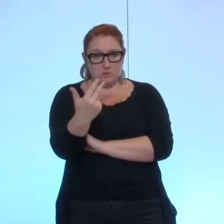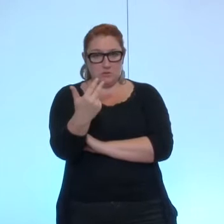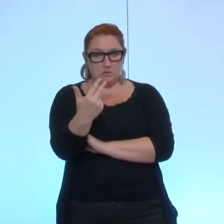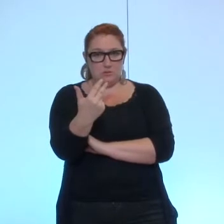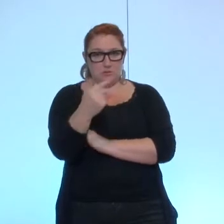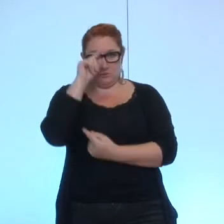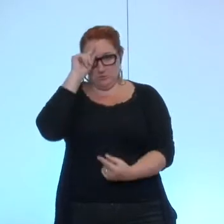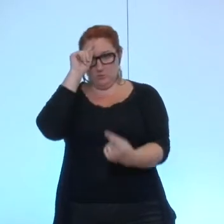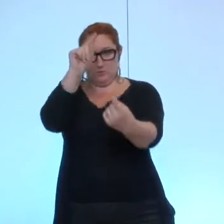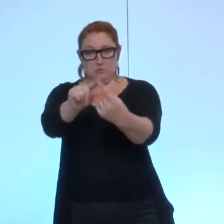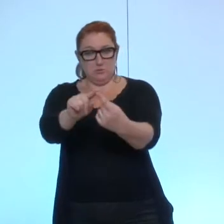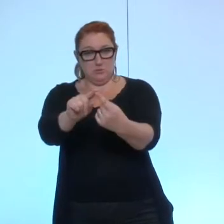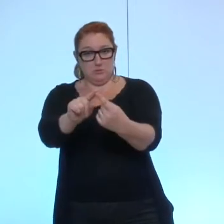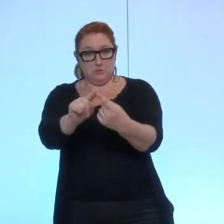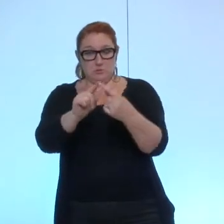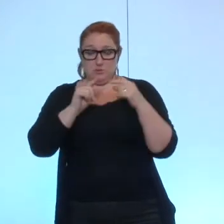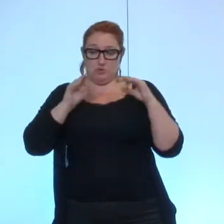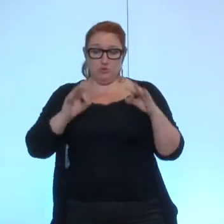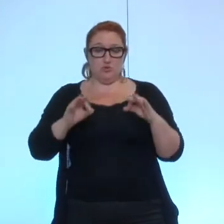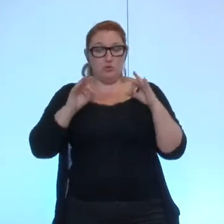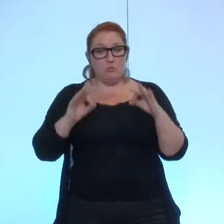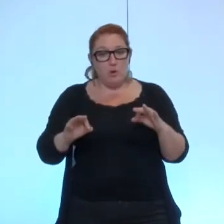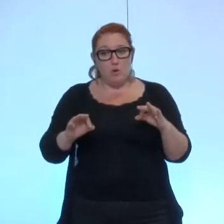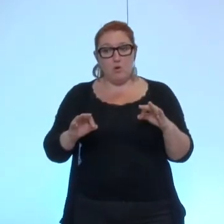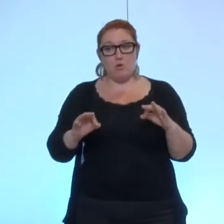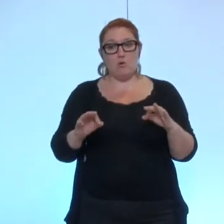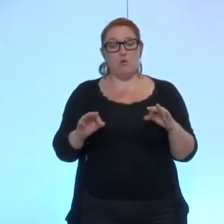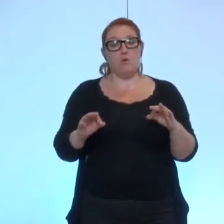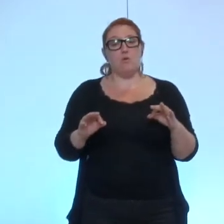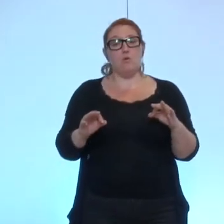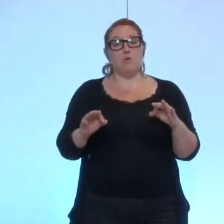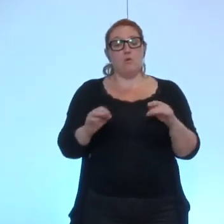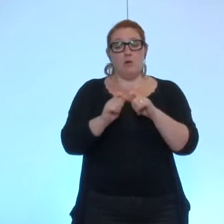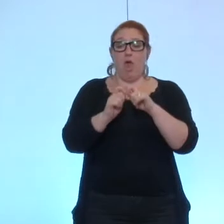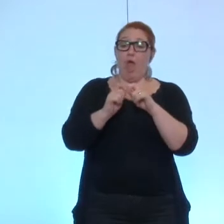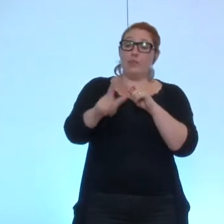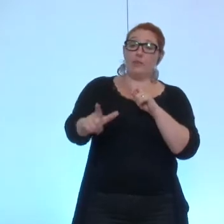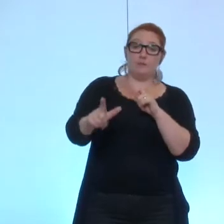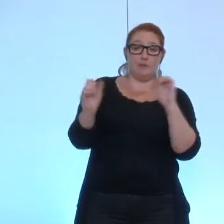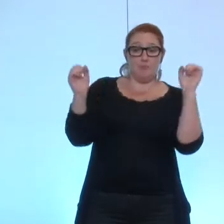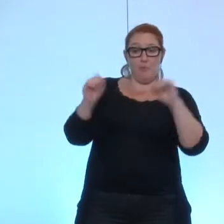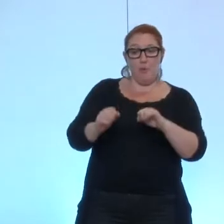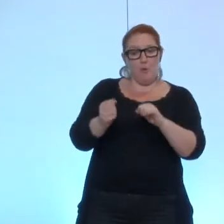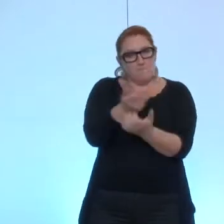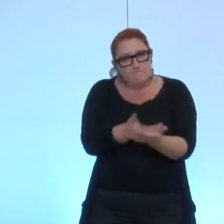justement renforcer cette possibilité d'indemniser les